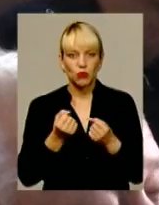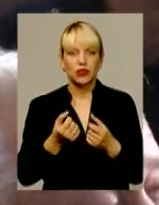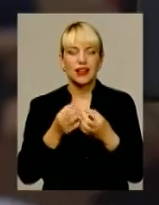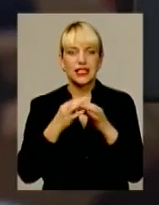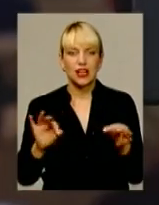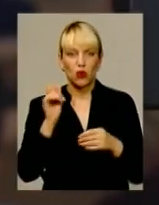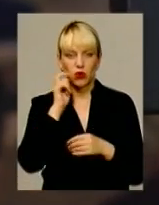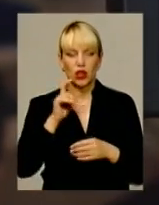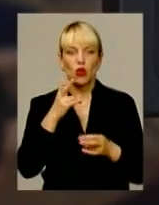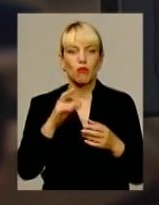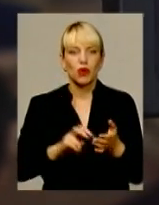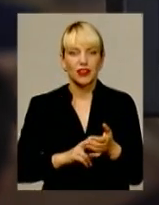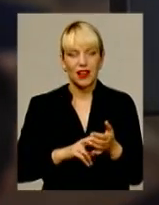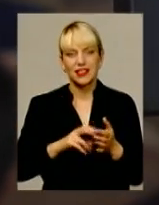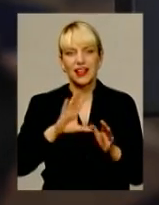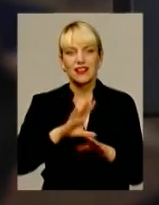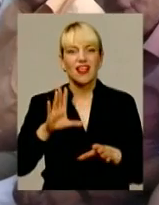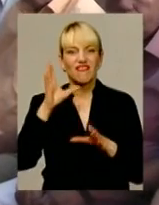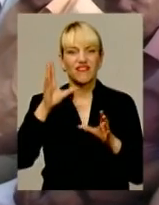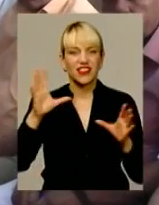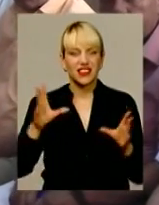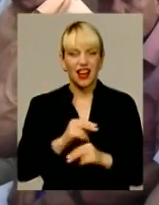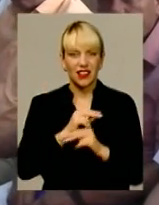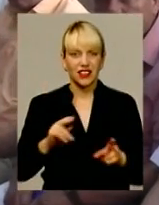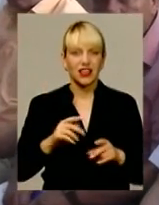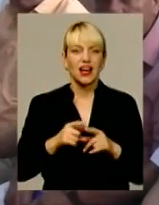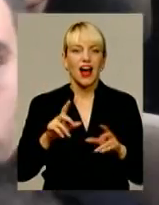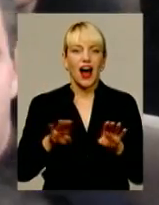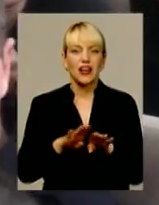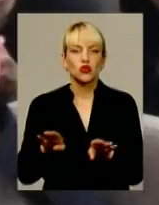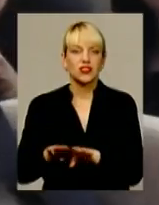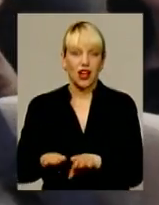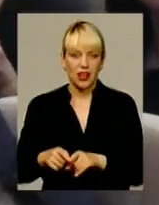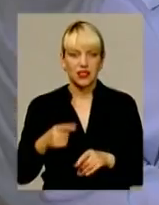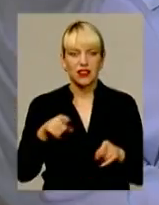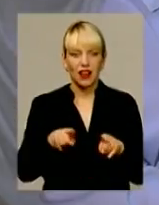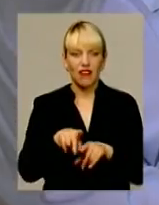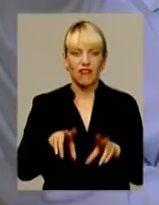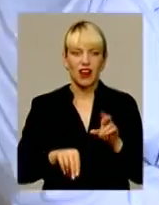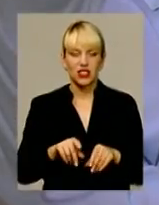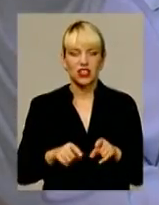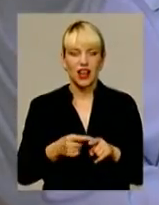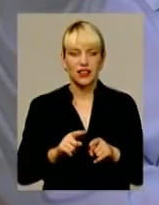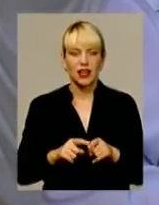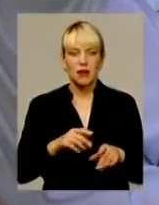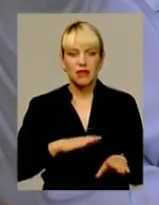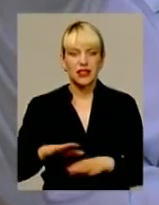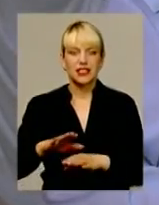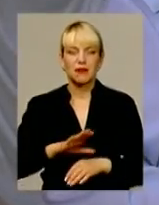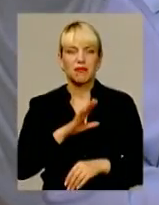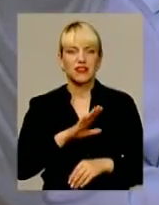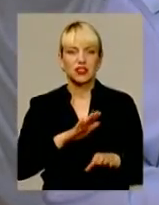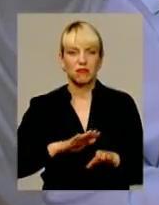роках, боялися невдалих асоціацій. Так нині вважає перший заступник міністра внутрішніх справ держави Андрій Василишин.